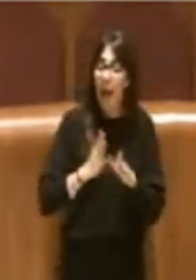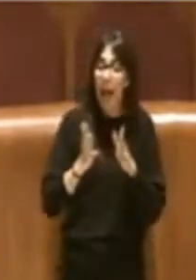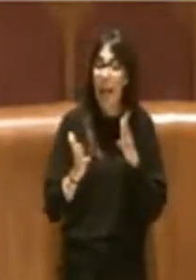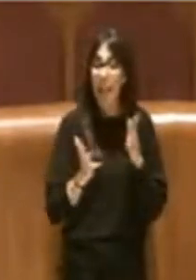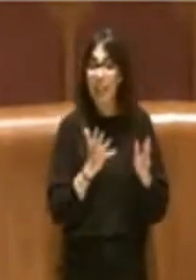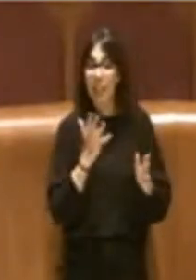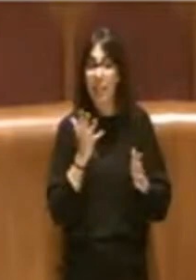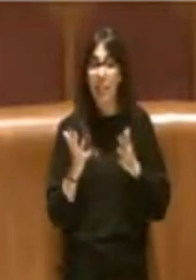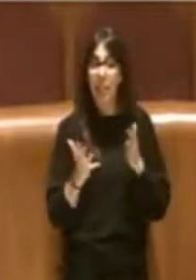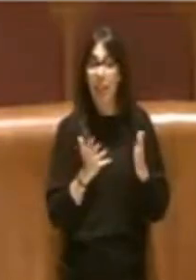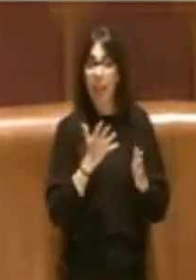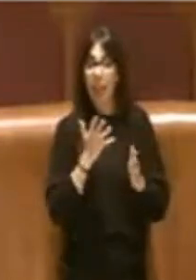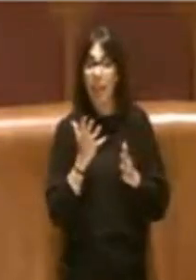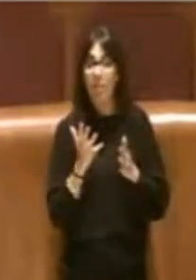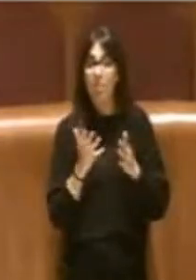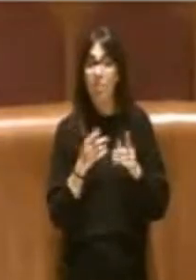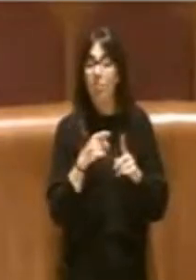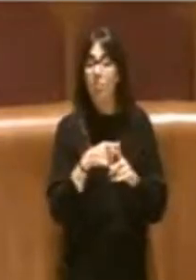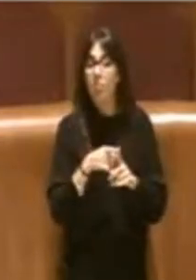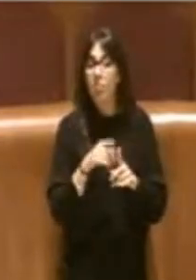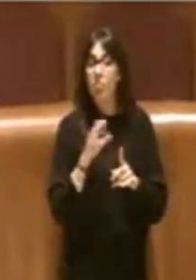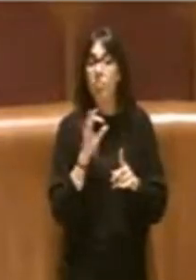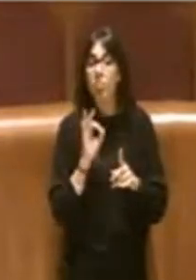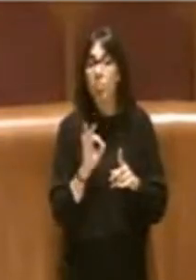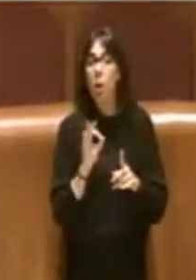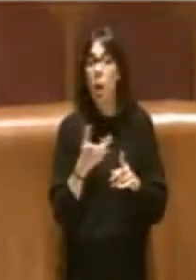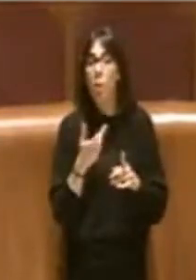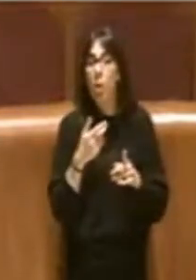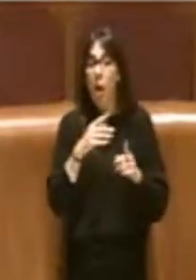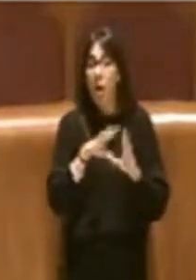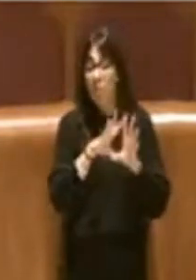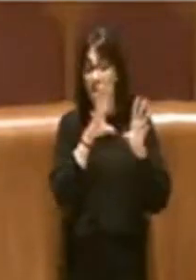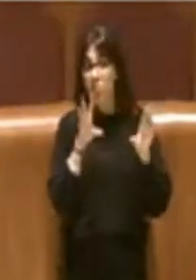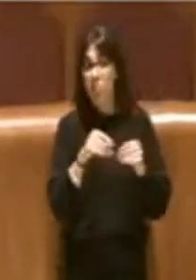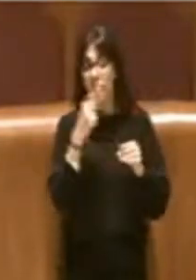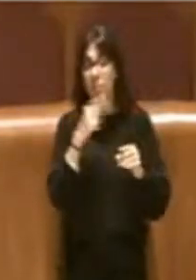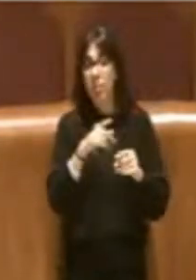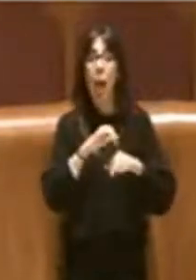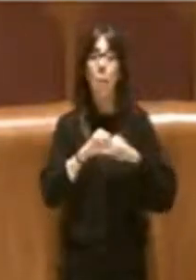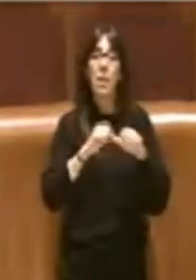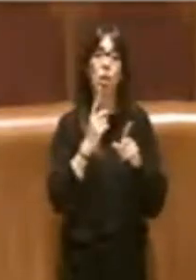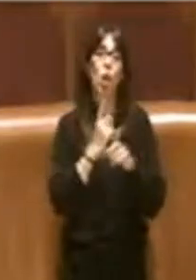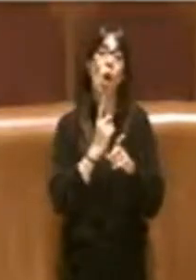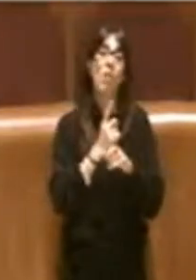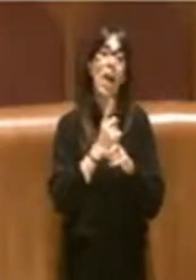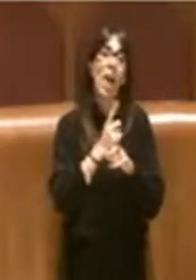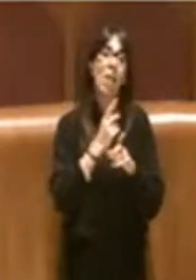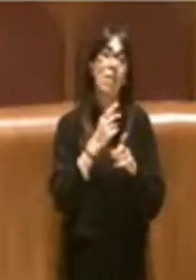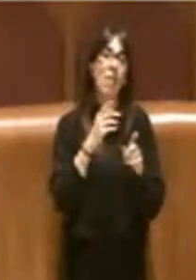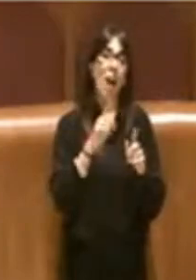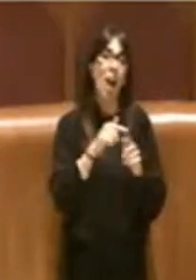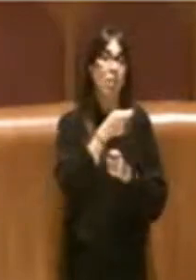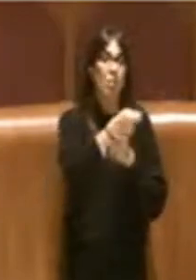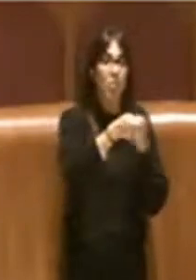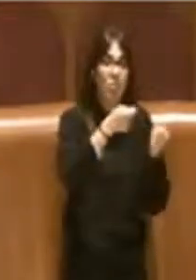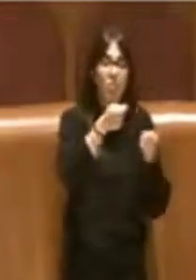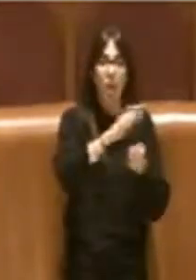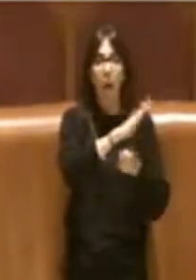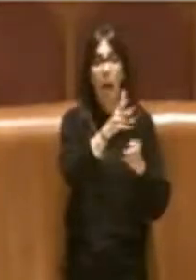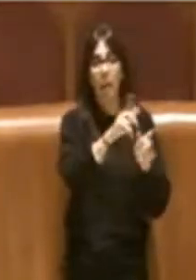di quello che in realtà l'amministrazione doveva attersi in sotto varie forme